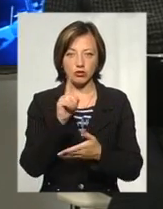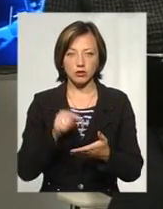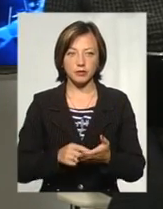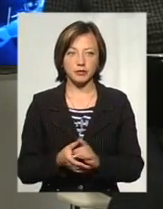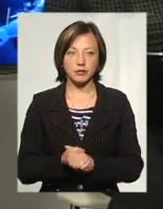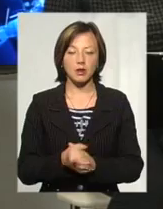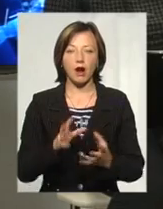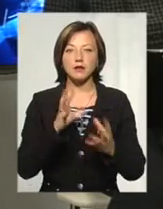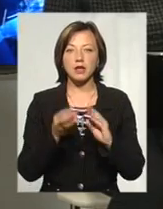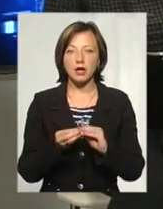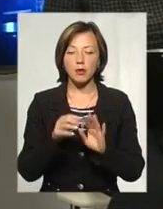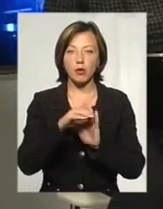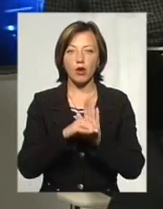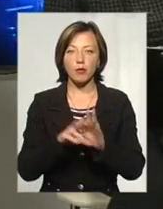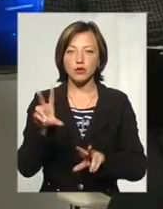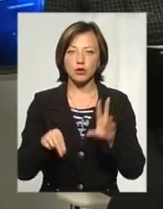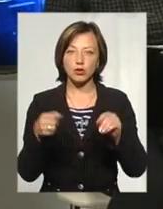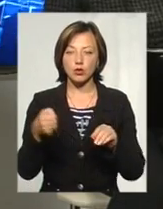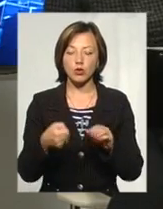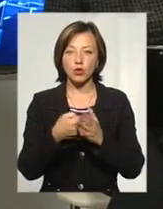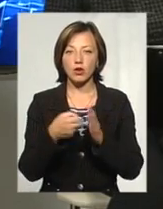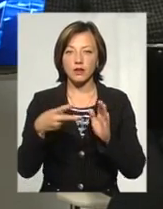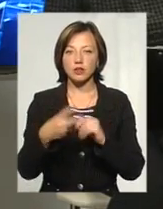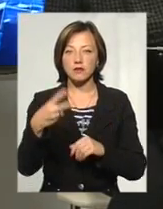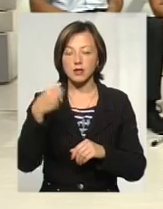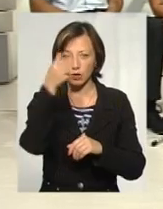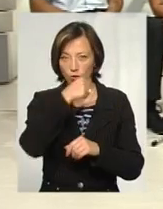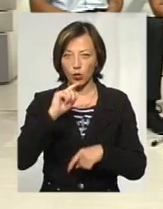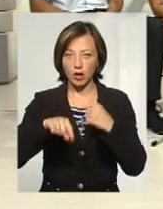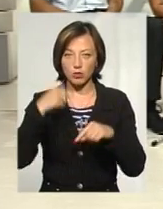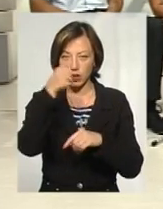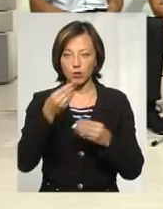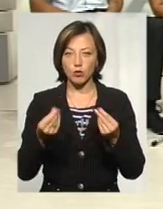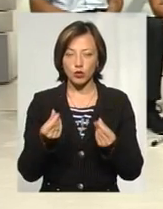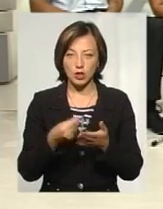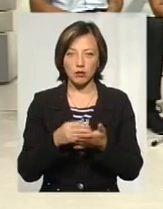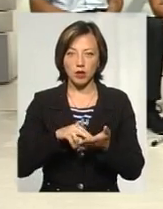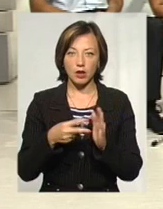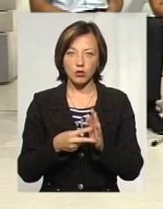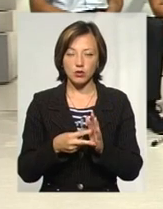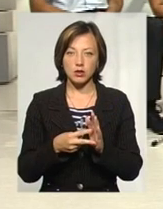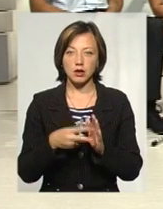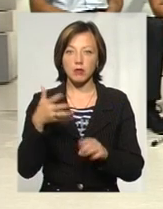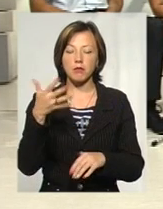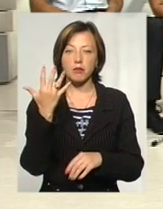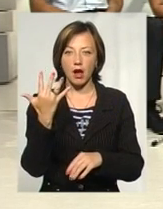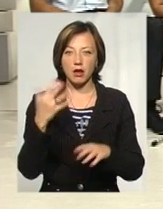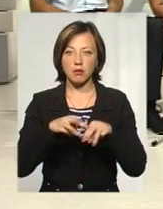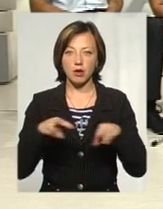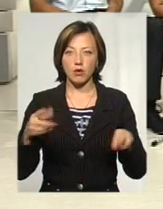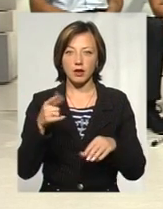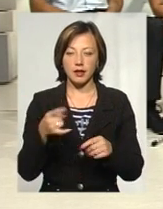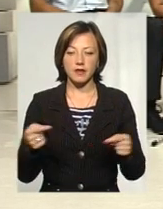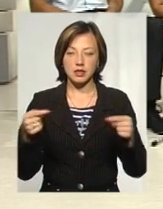Ну, взагалі, програма розрахована до 2020 року. І на наступний рік бюджет планується вже у розмірі 5 мільйонів гривень,